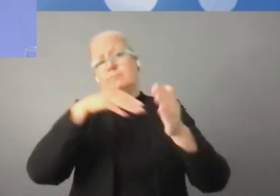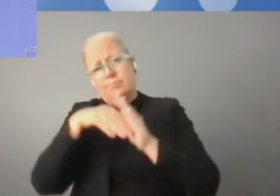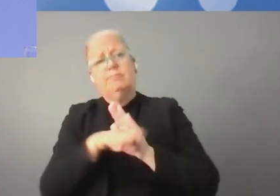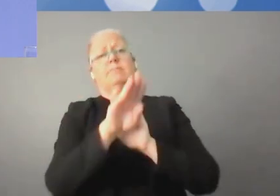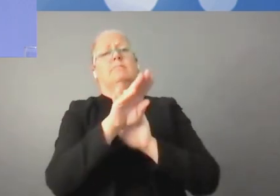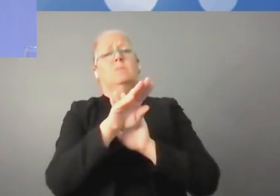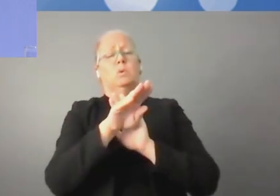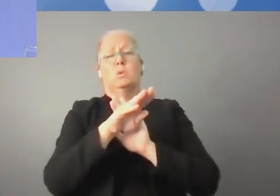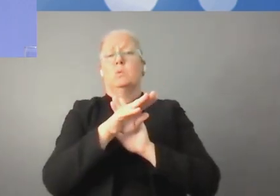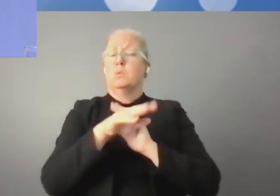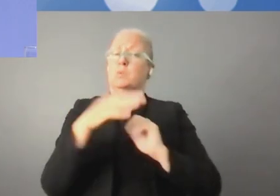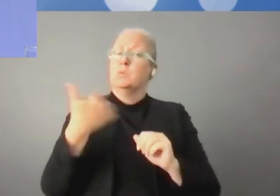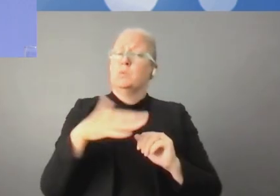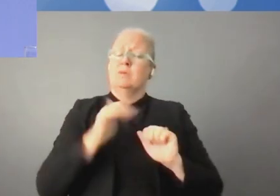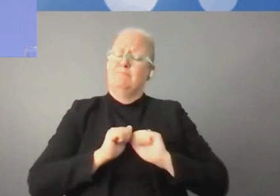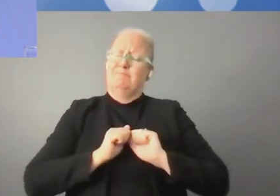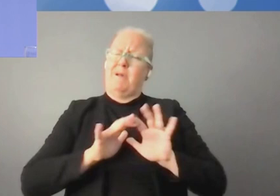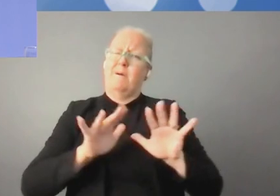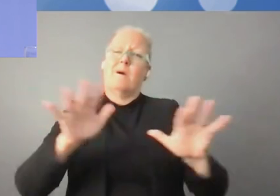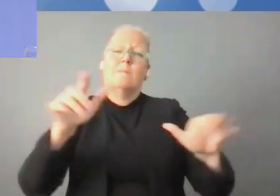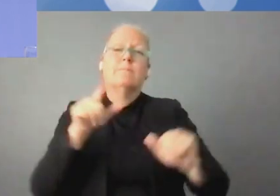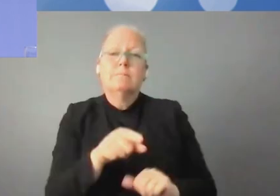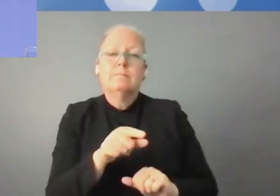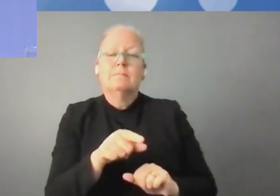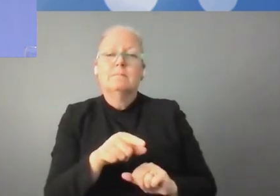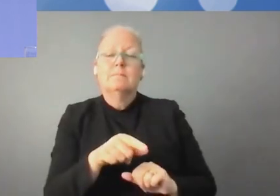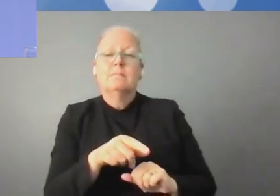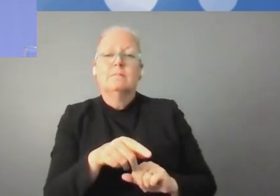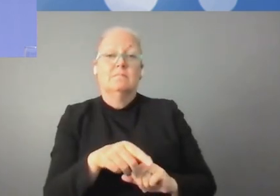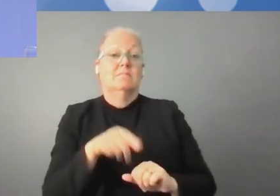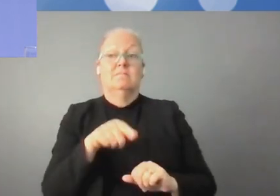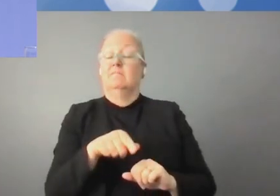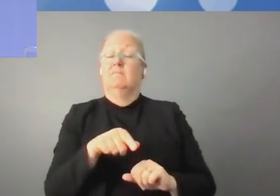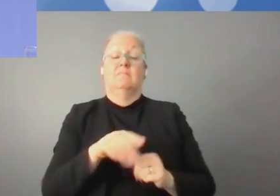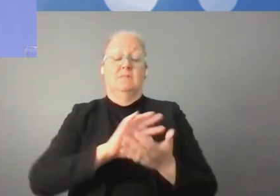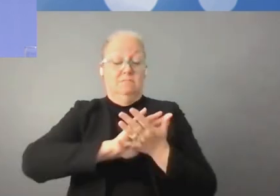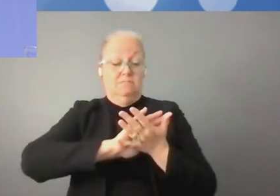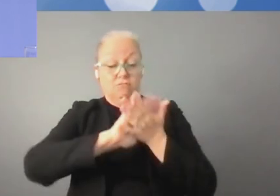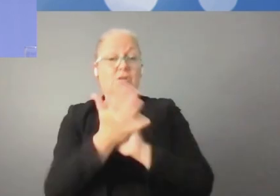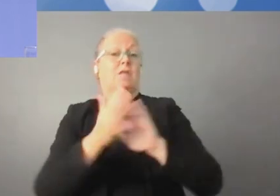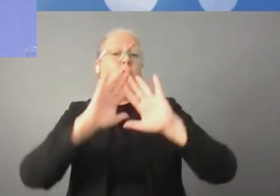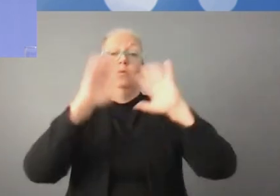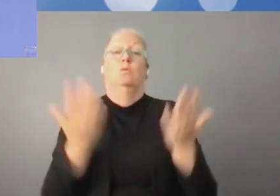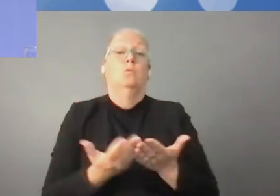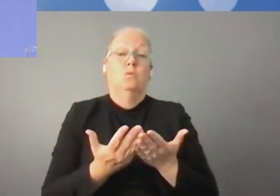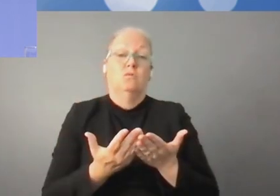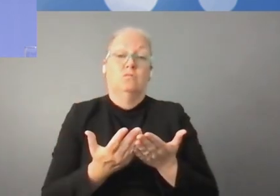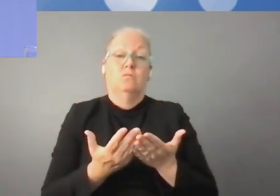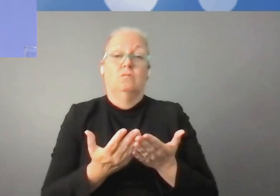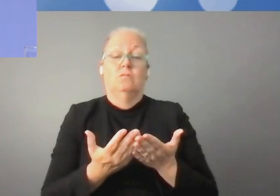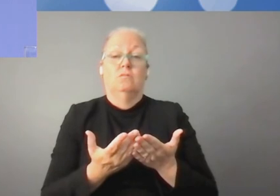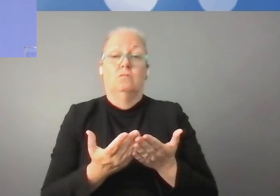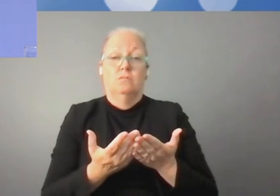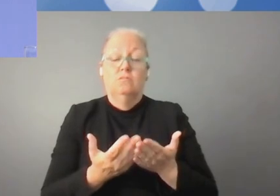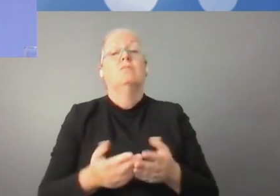a changé le monde. Et aujourd'hui, effectivement, nous avons à faire face à de grandes difficultés. La première, on en a